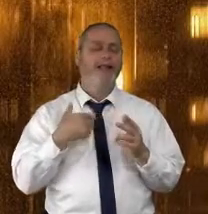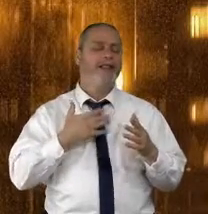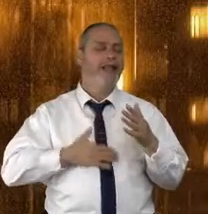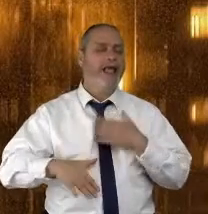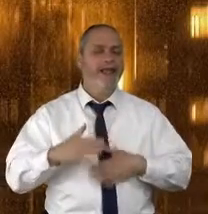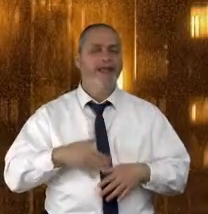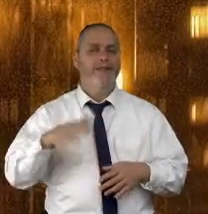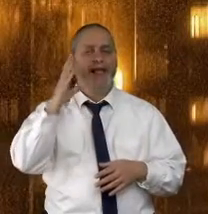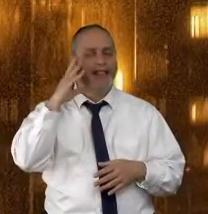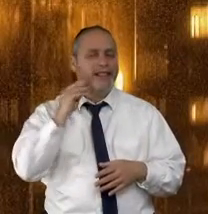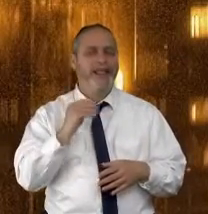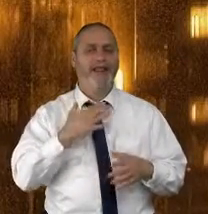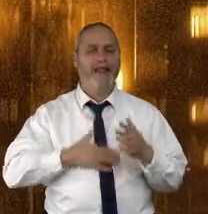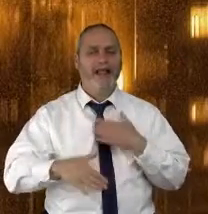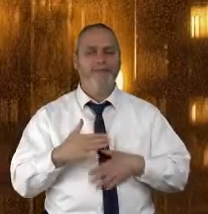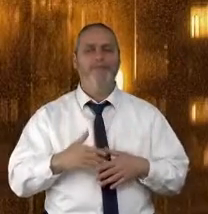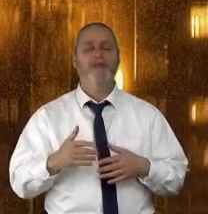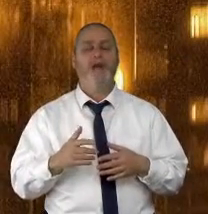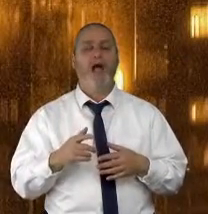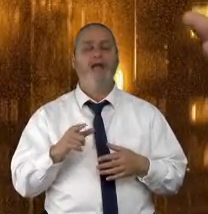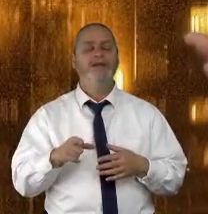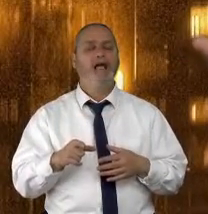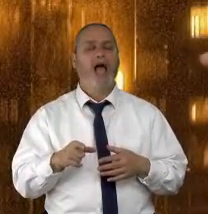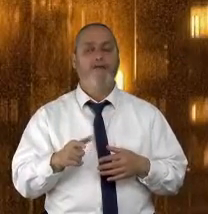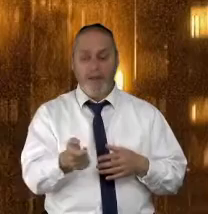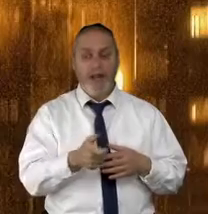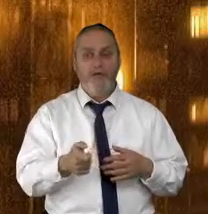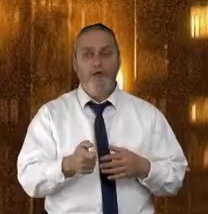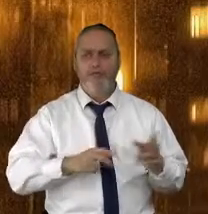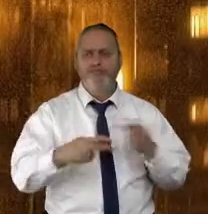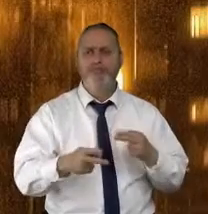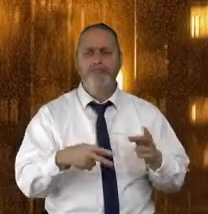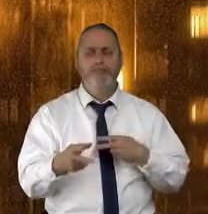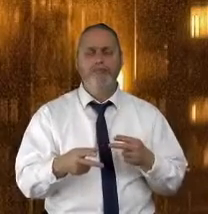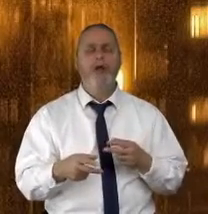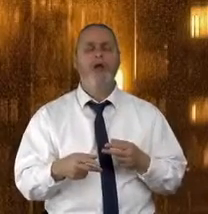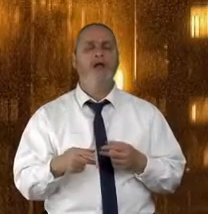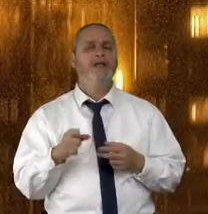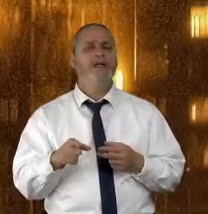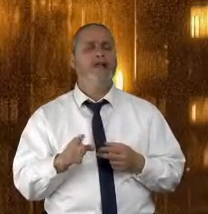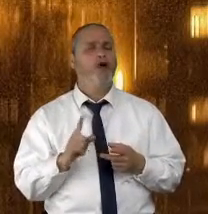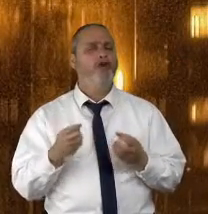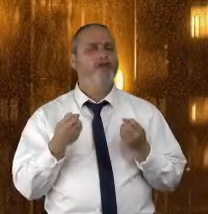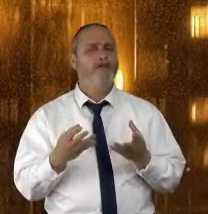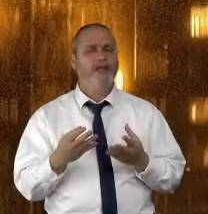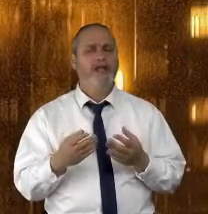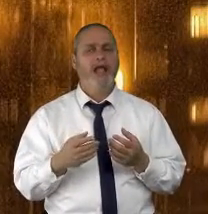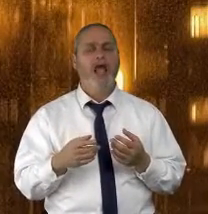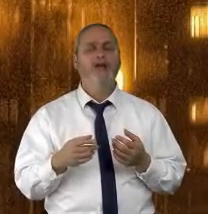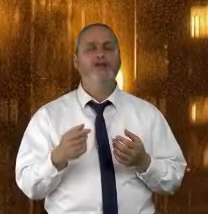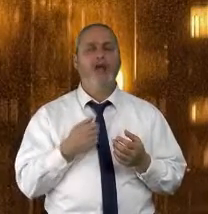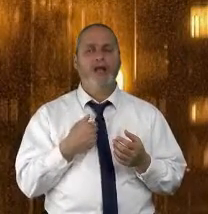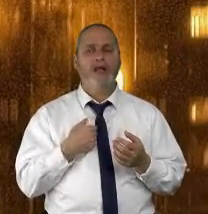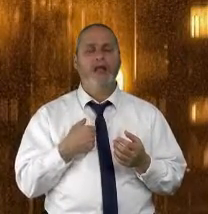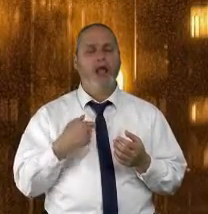אז הוא אדם נעים. יש כאן בעצם תהליך לא טבעי. במקום להיות פנים מול פנים, האדם שנמצא